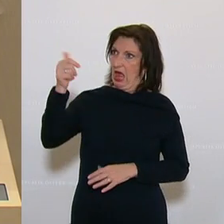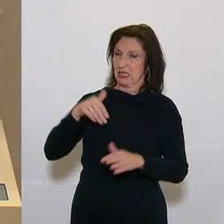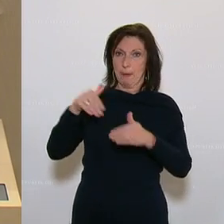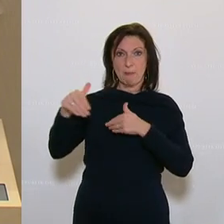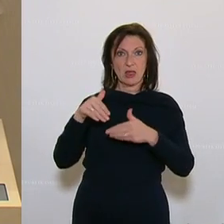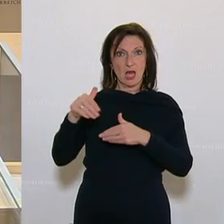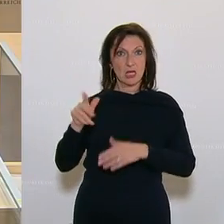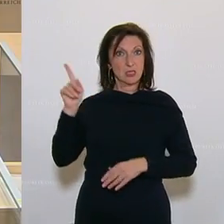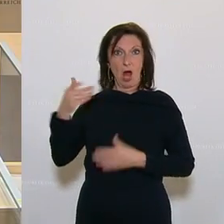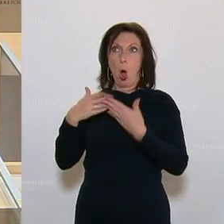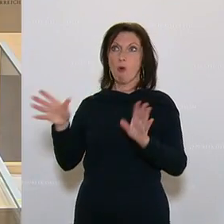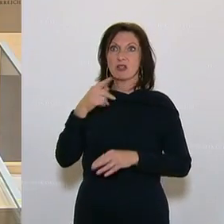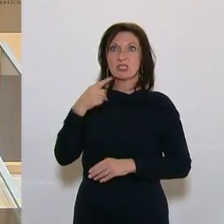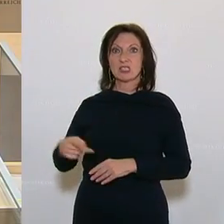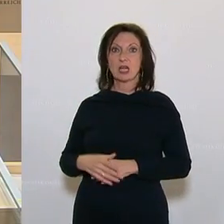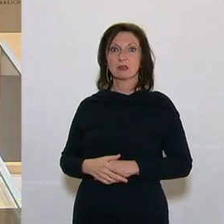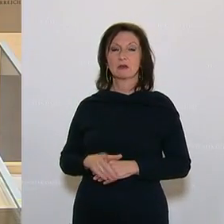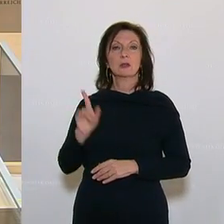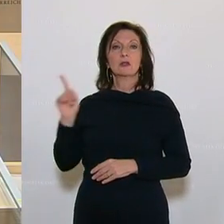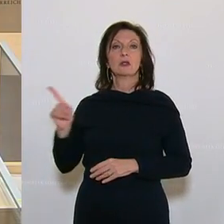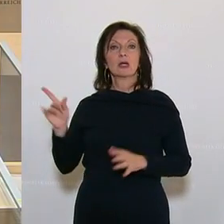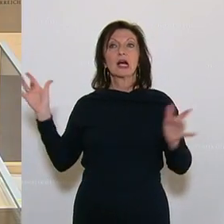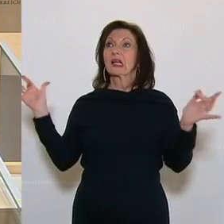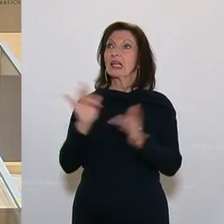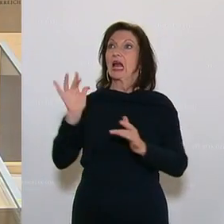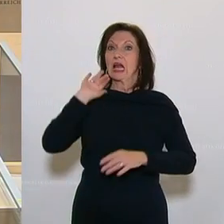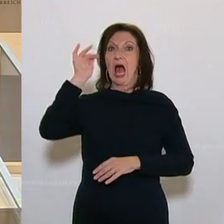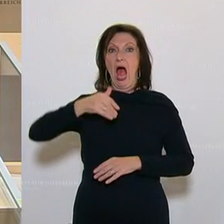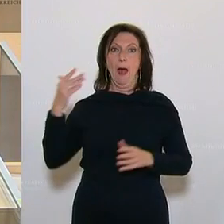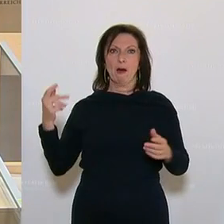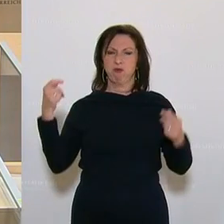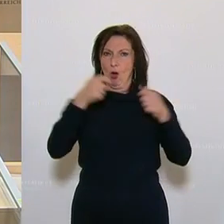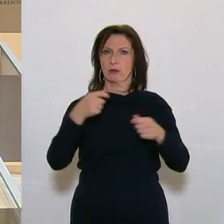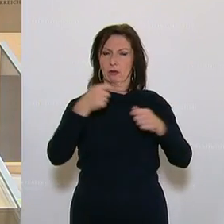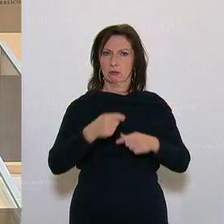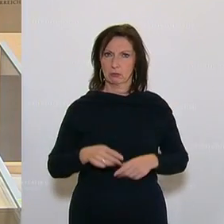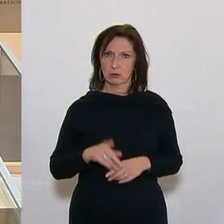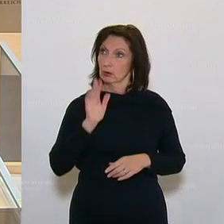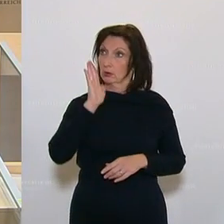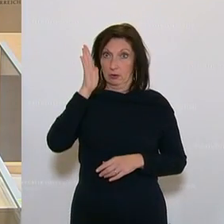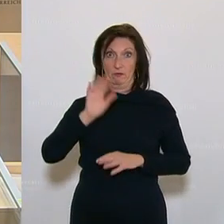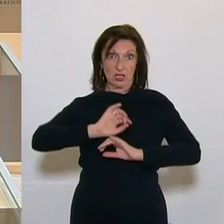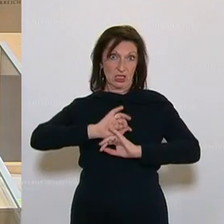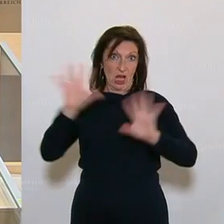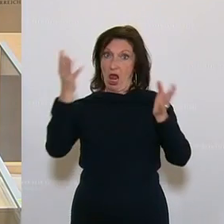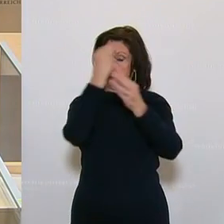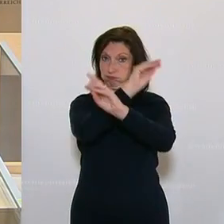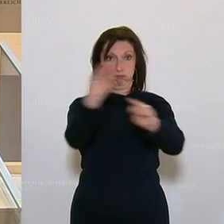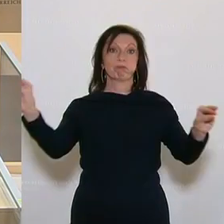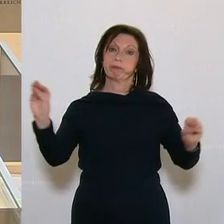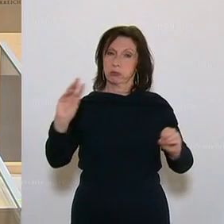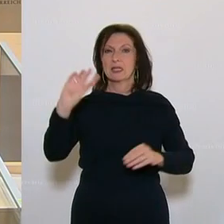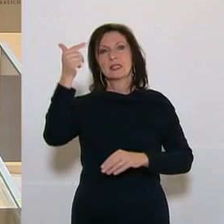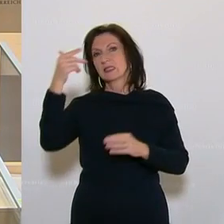der das dezidiert sagt, dass Sie gegen die Heimförderung sind. Wir werden das auch so ganz klar kommunizieren. Ein